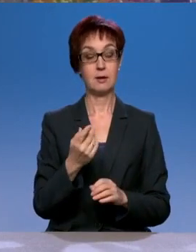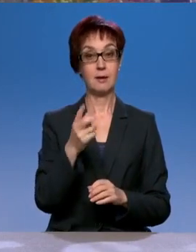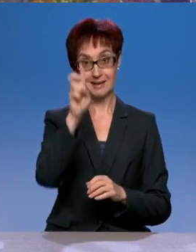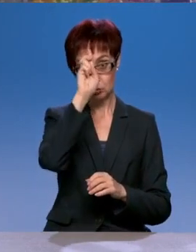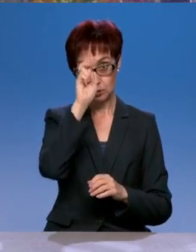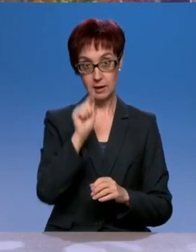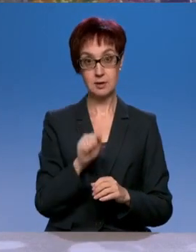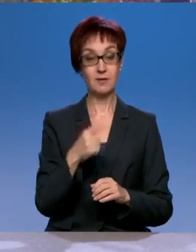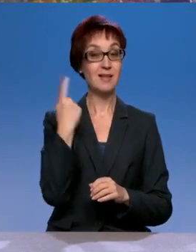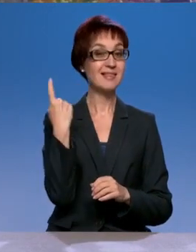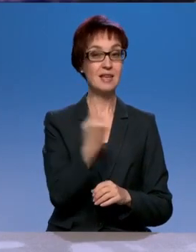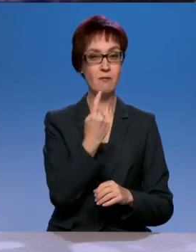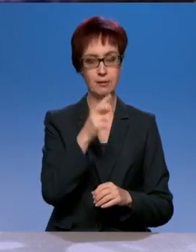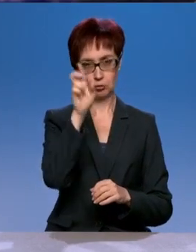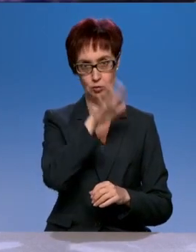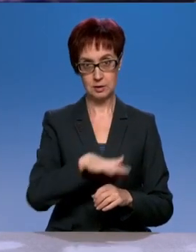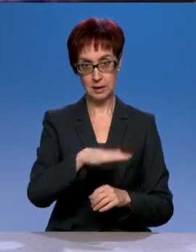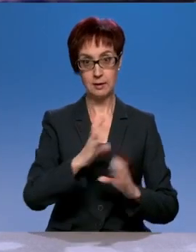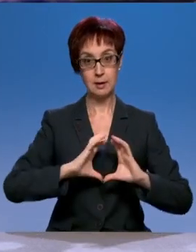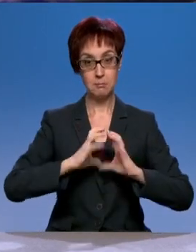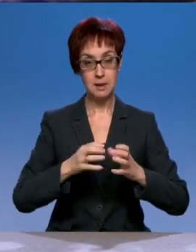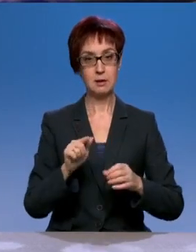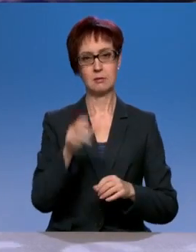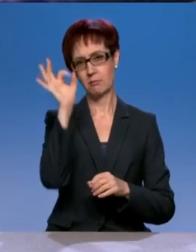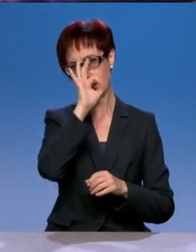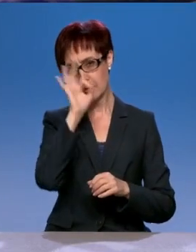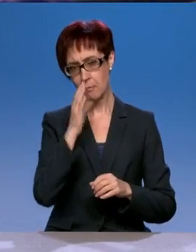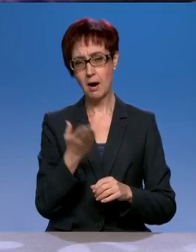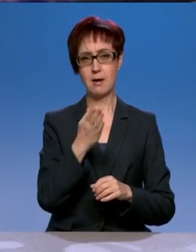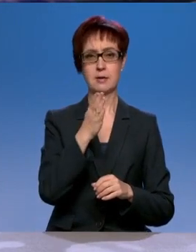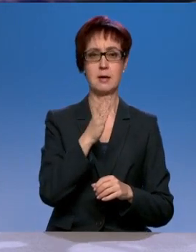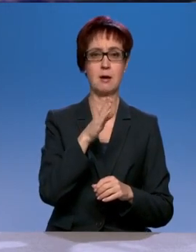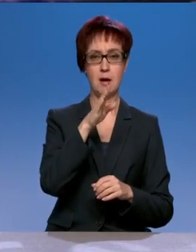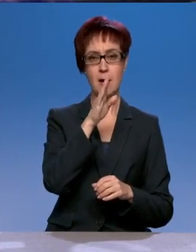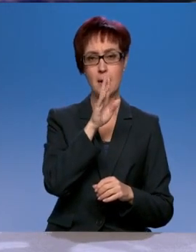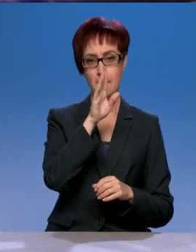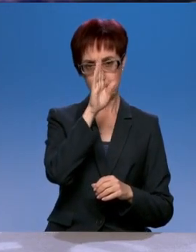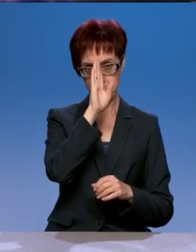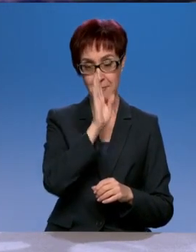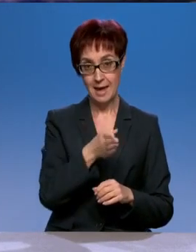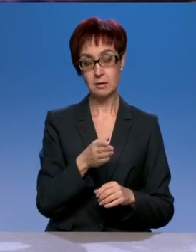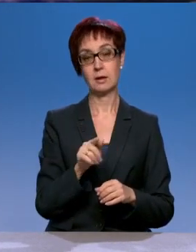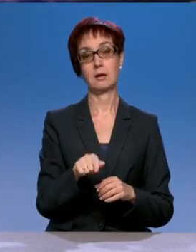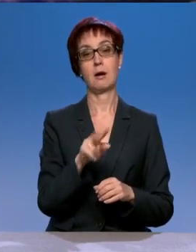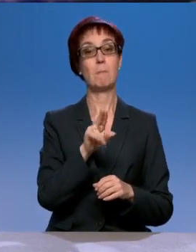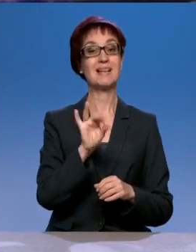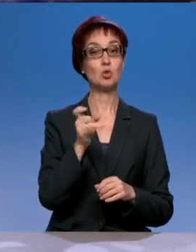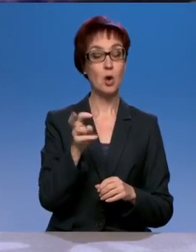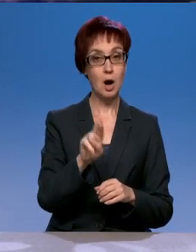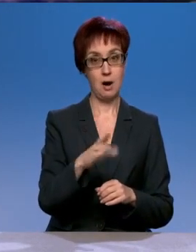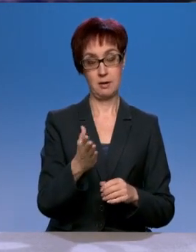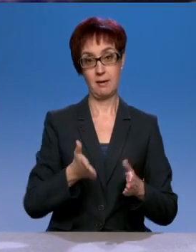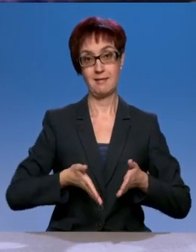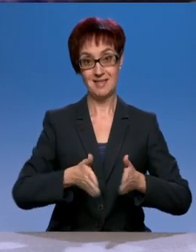ответственности ни в Германии, ни в Бельгии, ни в той же Португалии, где дороги отличные, и в некоторых местах они даже лучше,